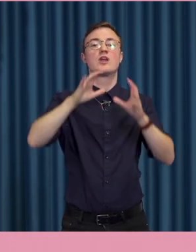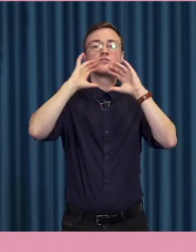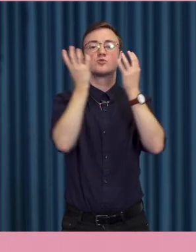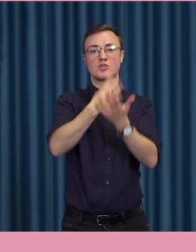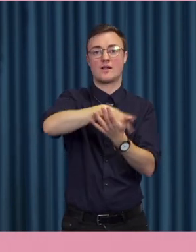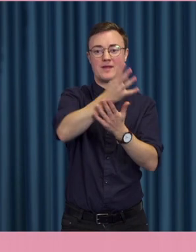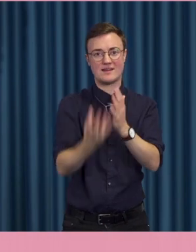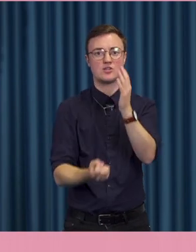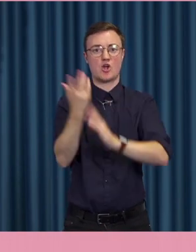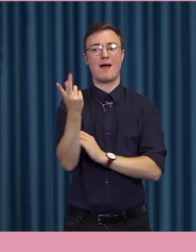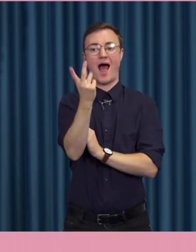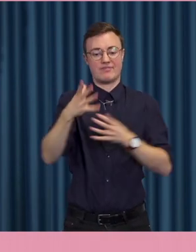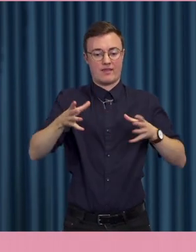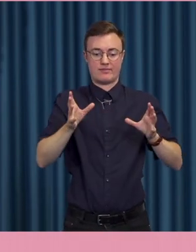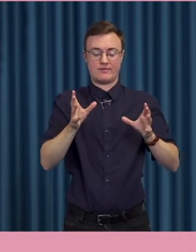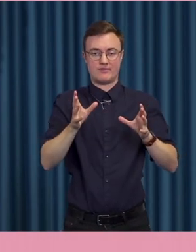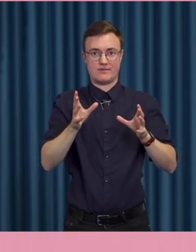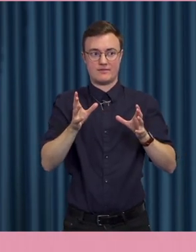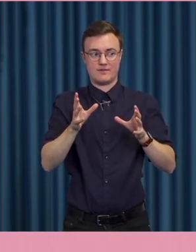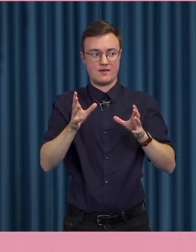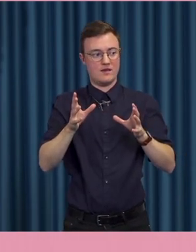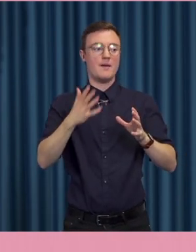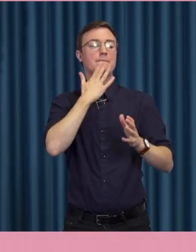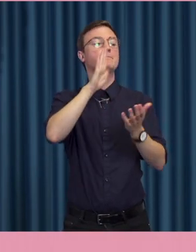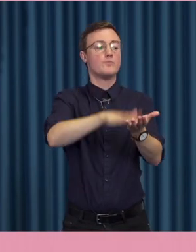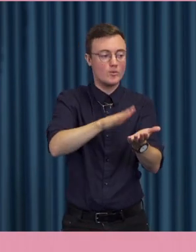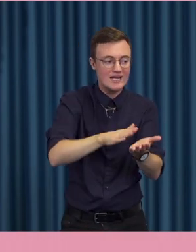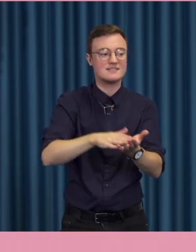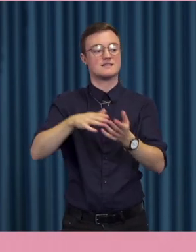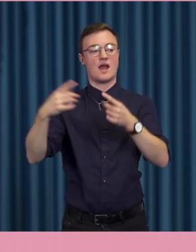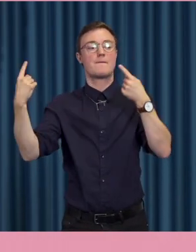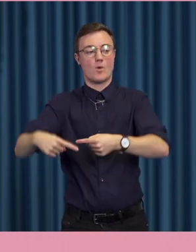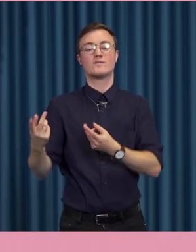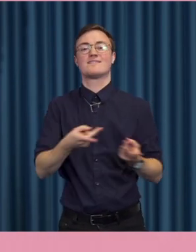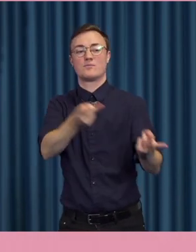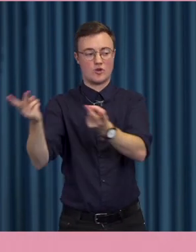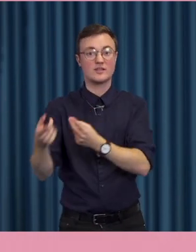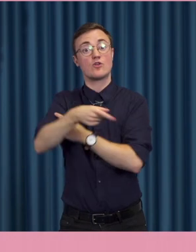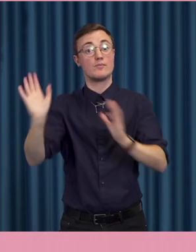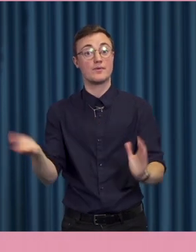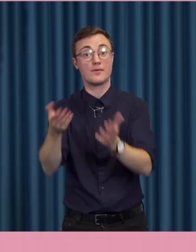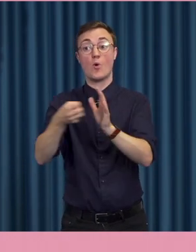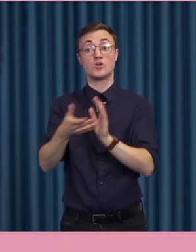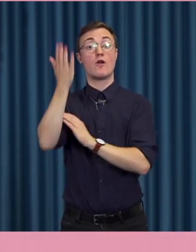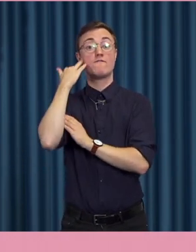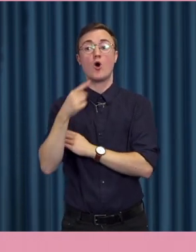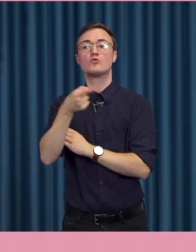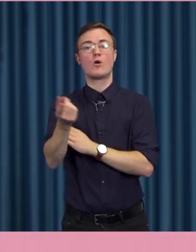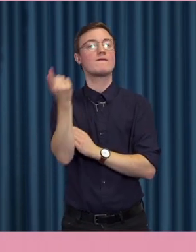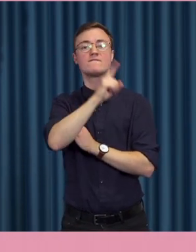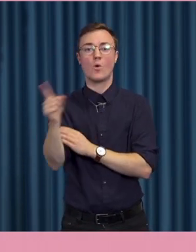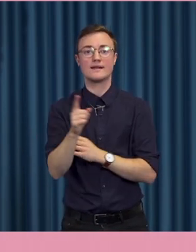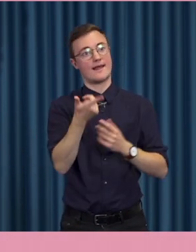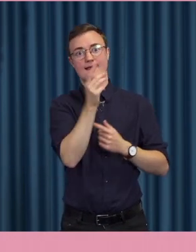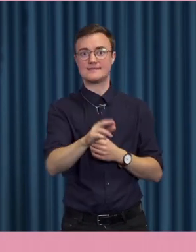antidemokratiska grupperingar som gynnas. Eftersom de generellt sett inte getts tillträde till traditionella media i samma utsträckning